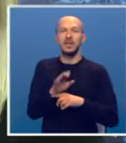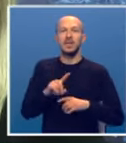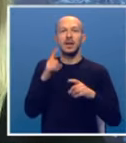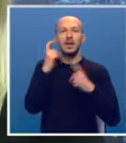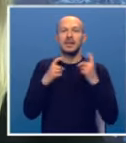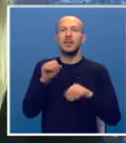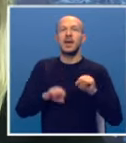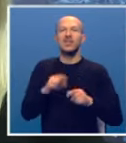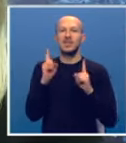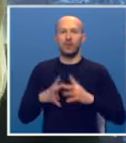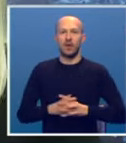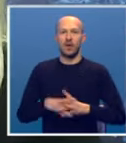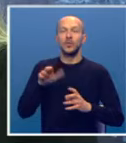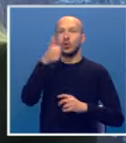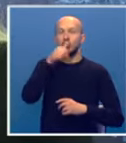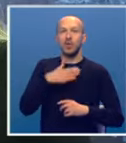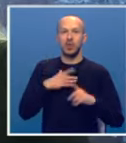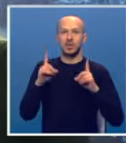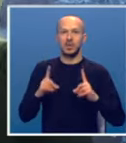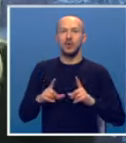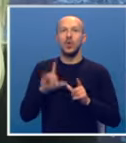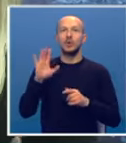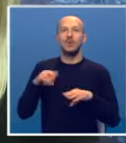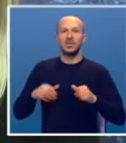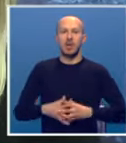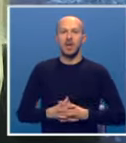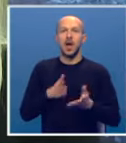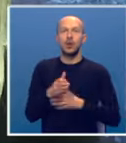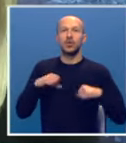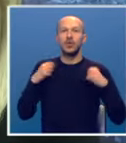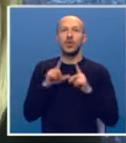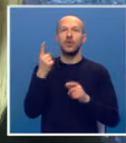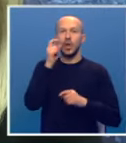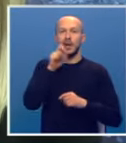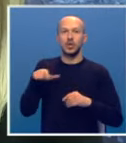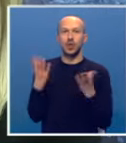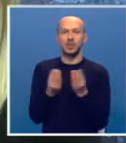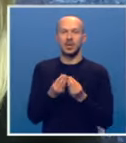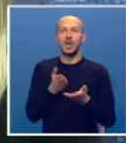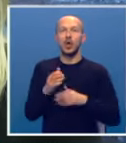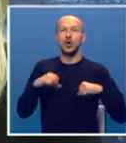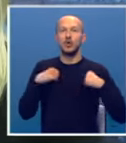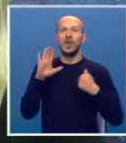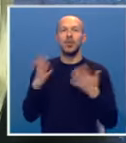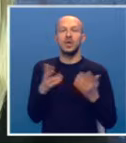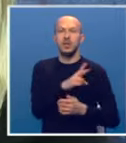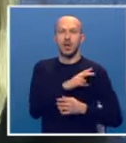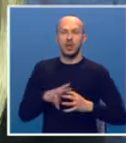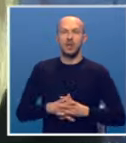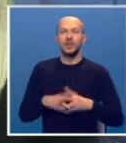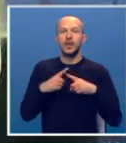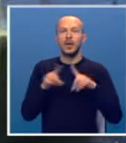znam kakvih stavova. Ali ono što je moj stav, da u takvoj zemlji, ako živite u više nacionalnoj zajednici, ako živite tamo gdje imate